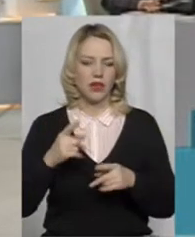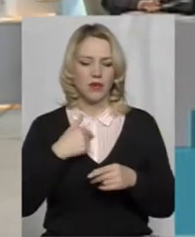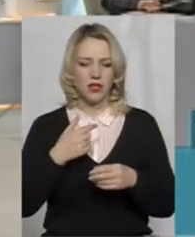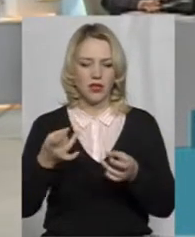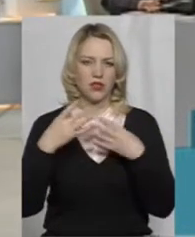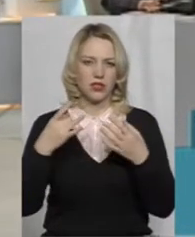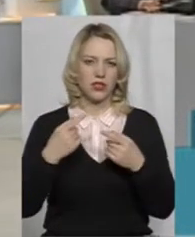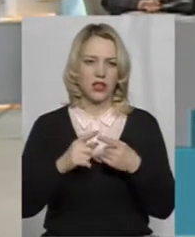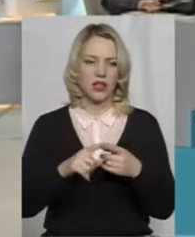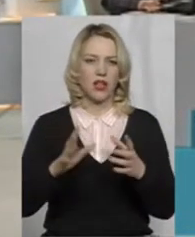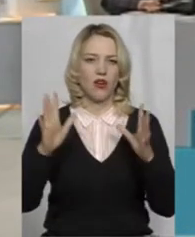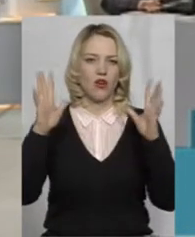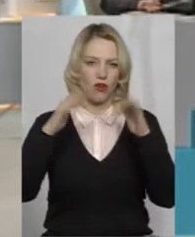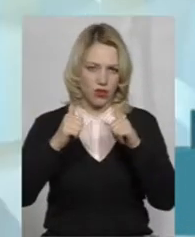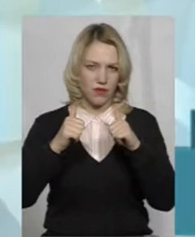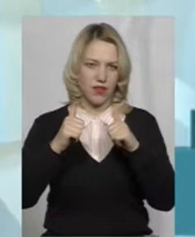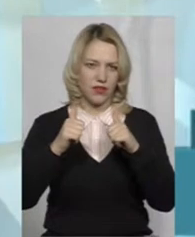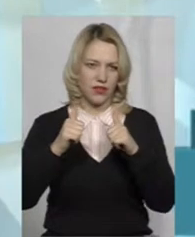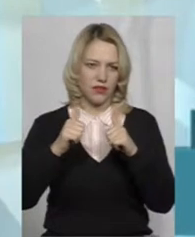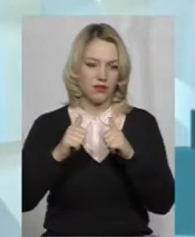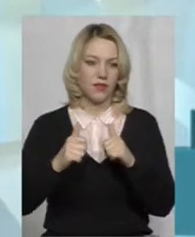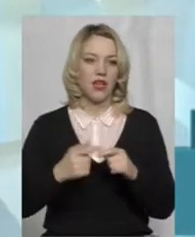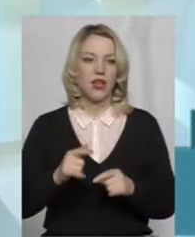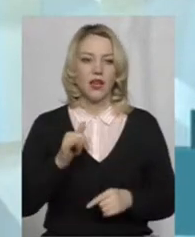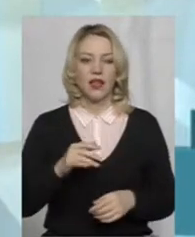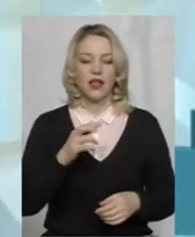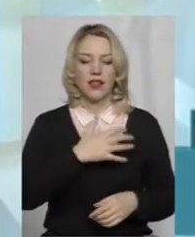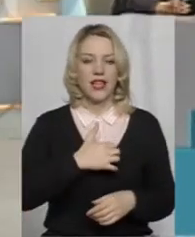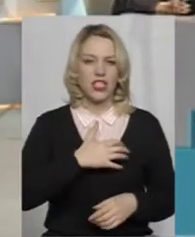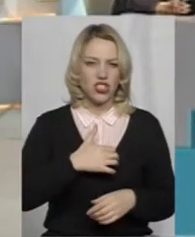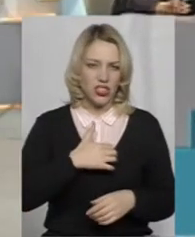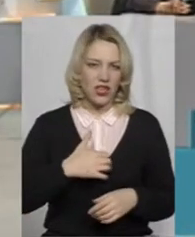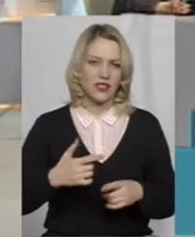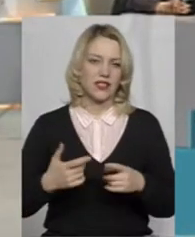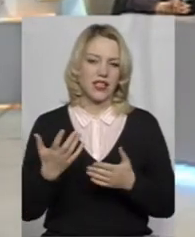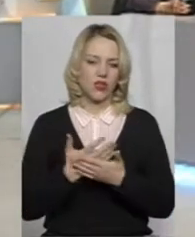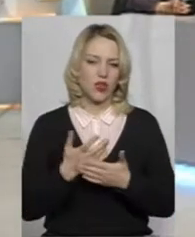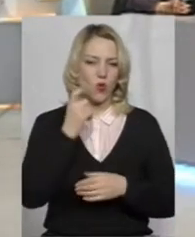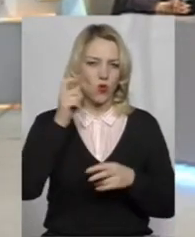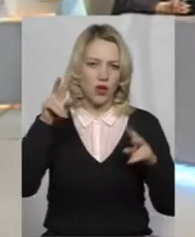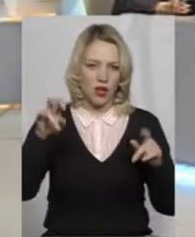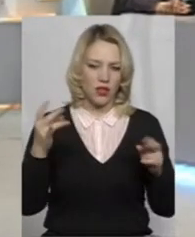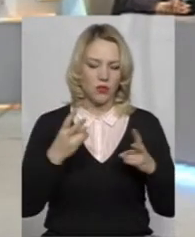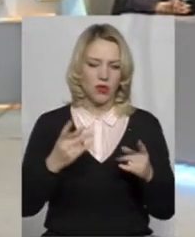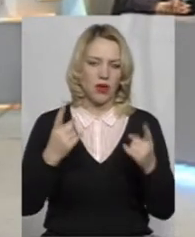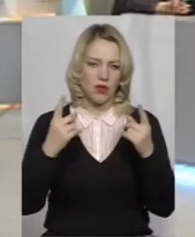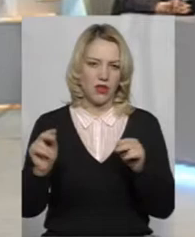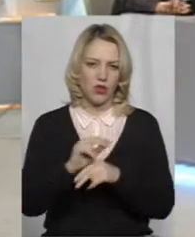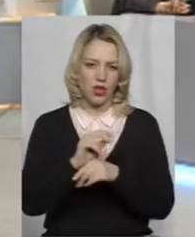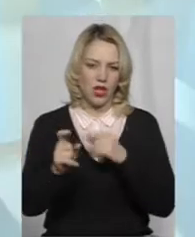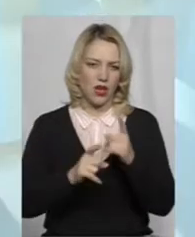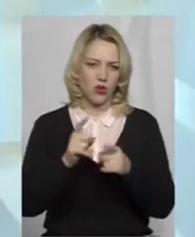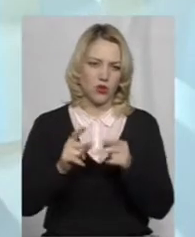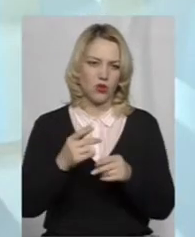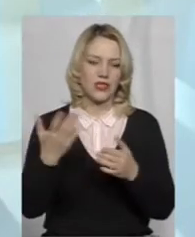подав інформацію, розвалився. Дерожнінський кінотеатр «Україна», потребую капітального ремонту та реконструкції.